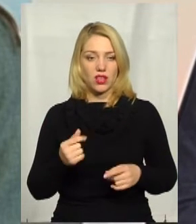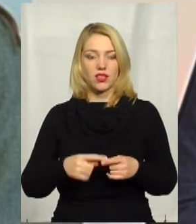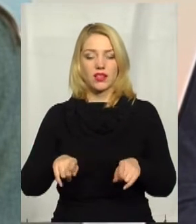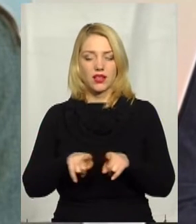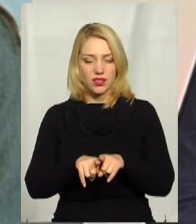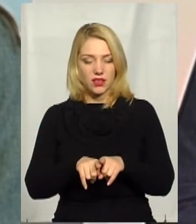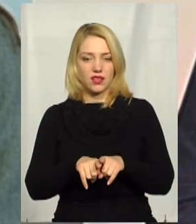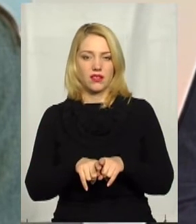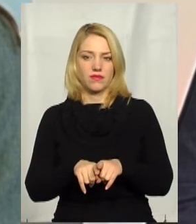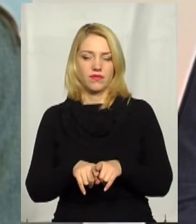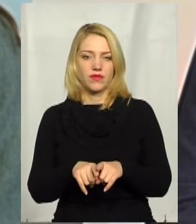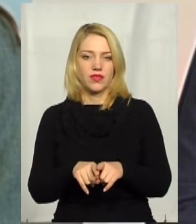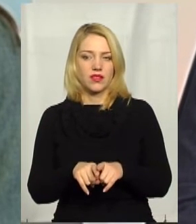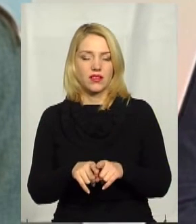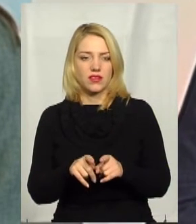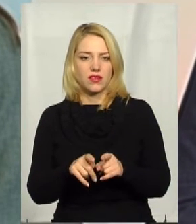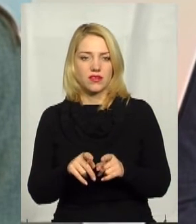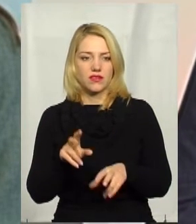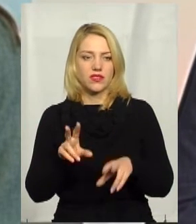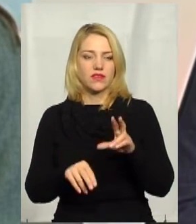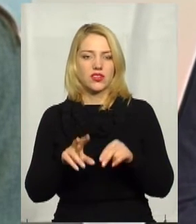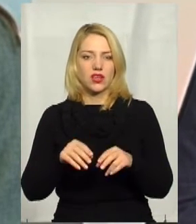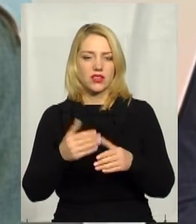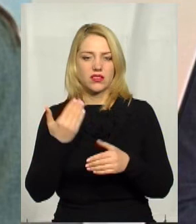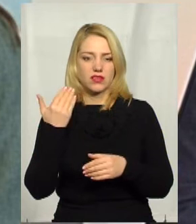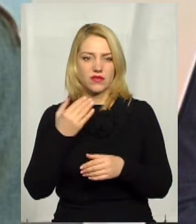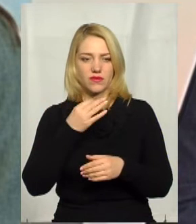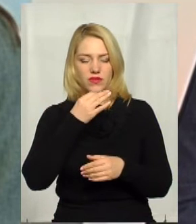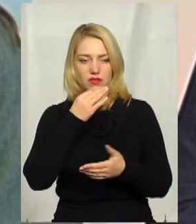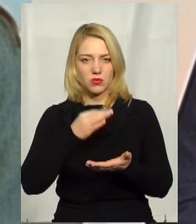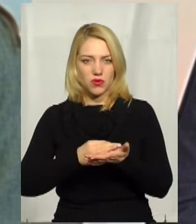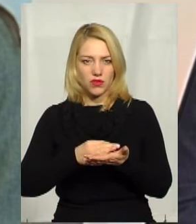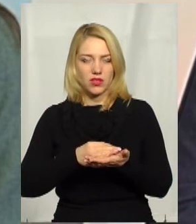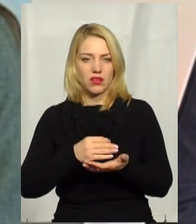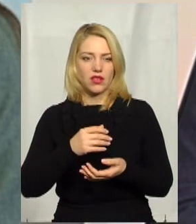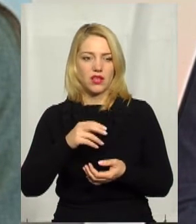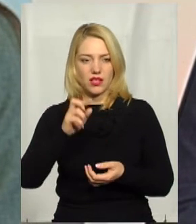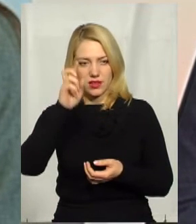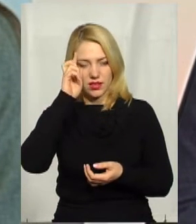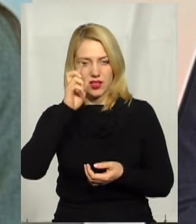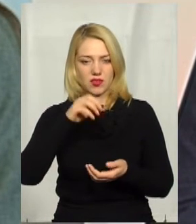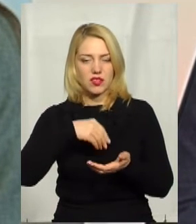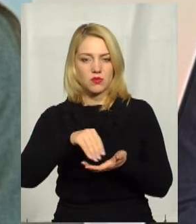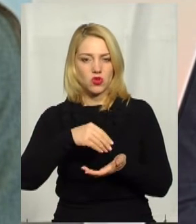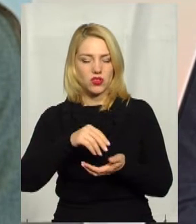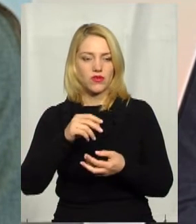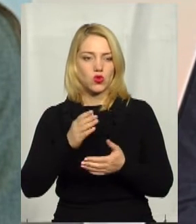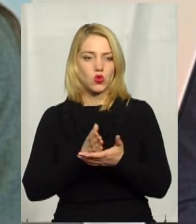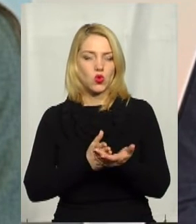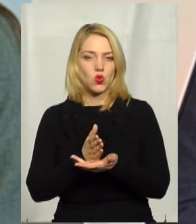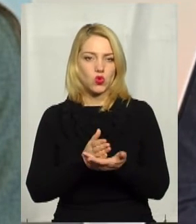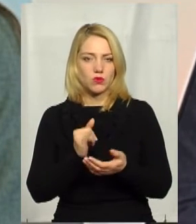такі відходи, поводження з такими відходами відносяться до повноважень Держпродспоживслужби. Відповідно,